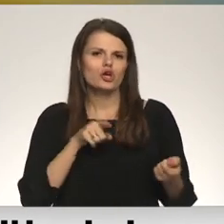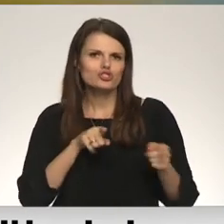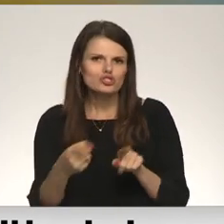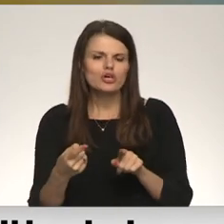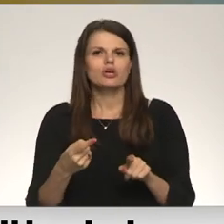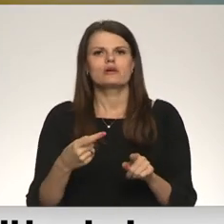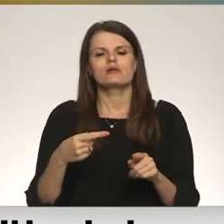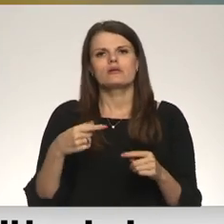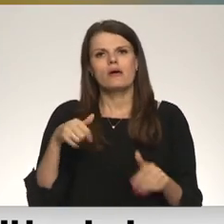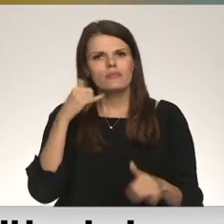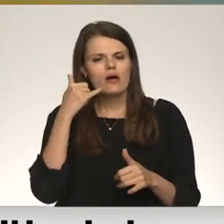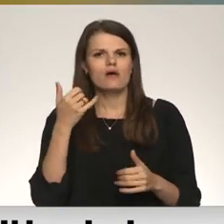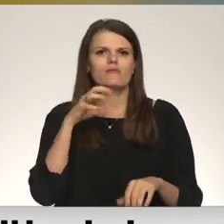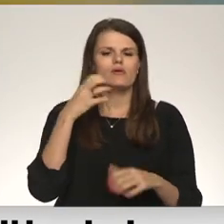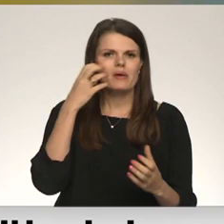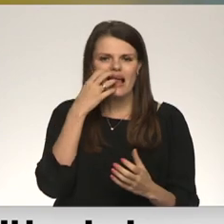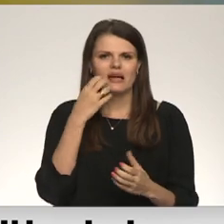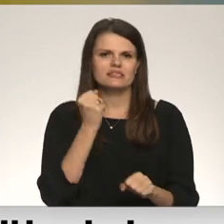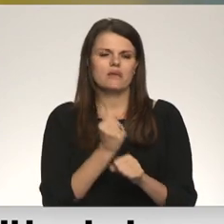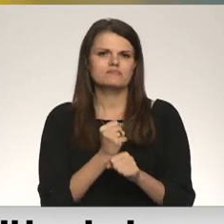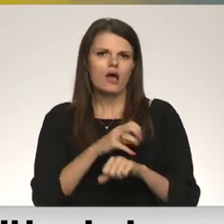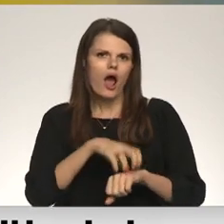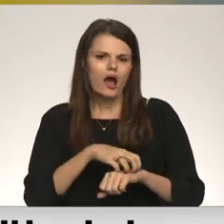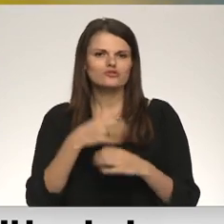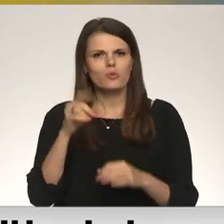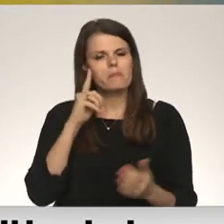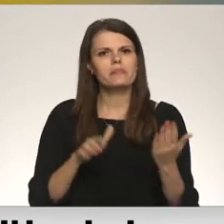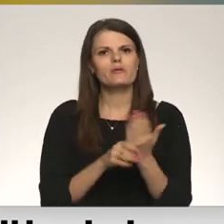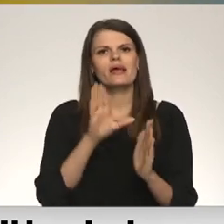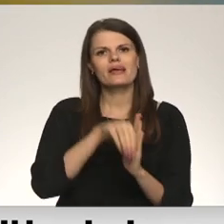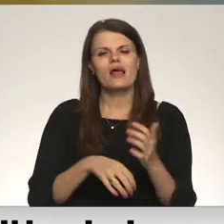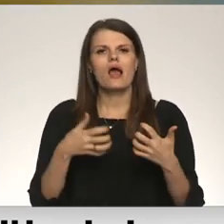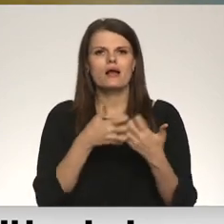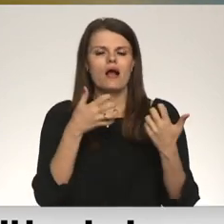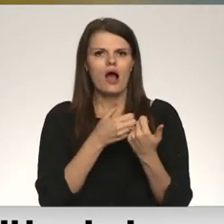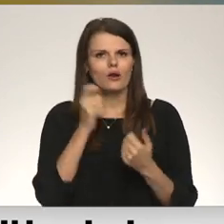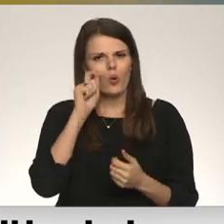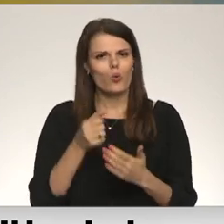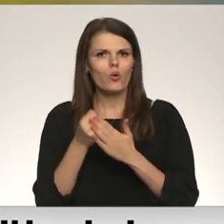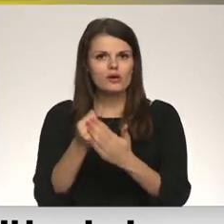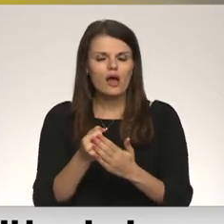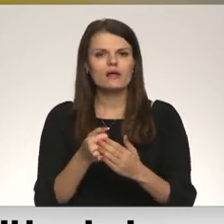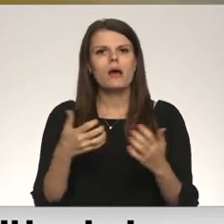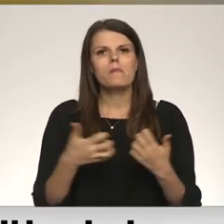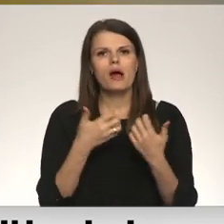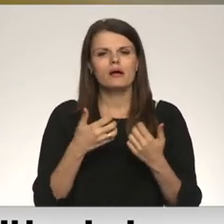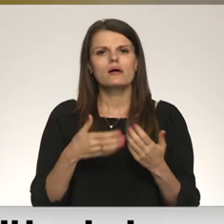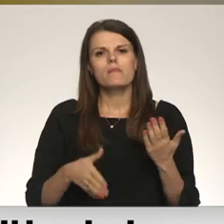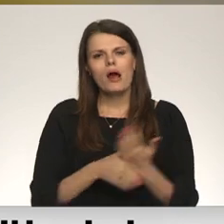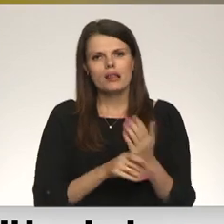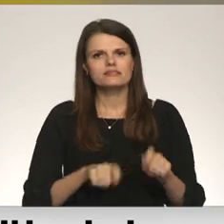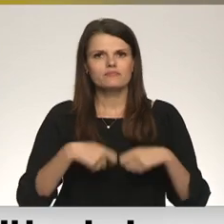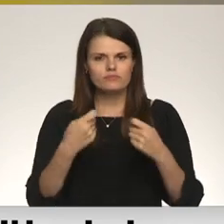sakaru iekārtām ārstu darbu un arī brīvprātīgā iesaistīšanos karā pret Ukraiņu. Palīdzība tiek nodota vai sniegt arī kara